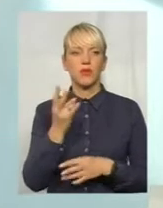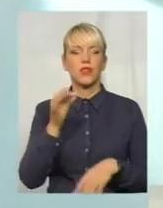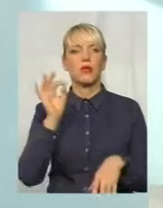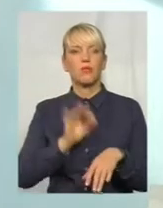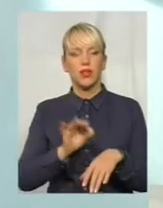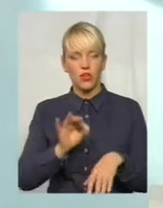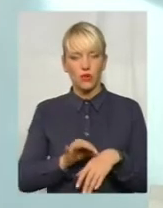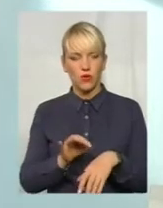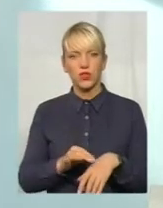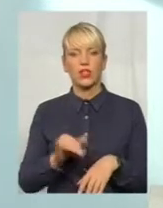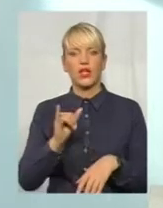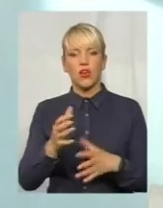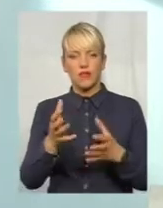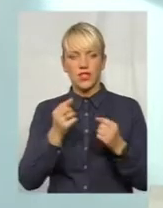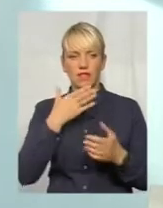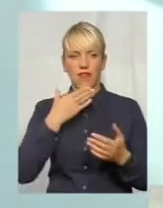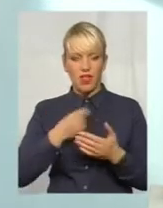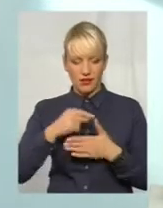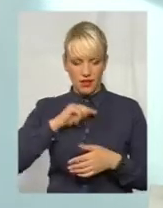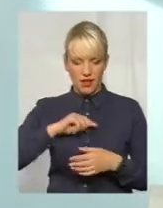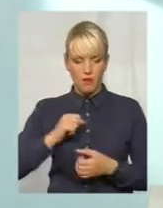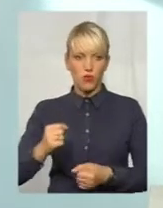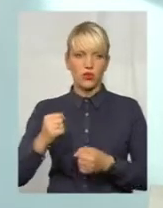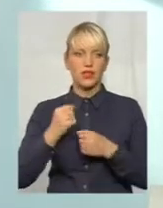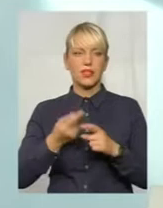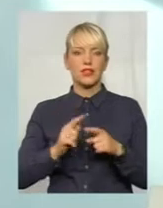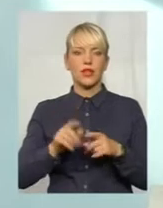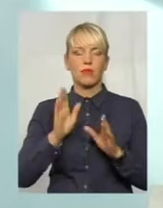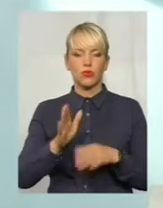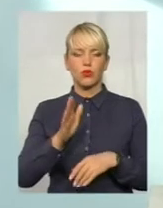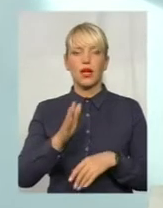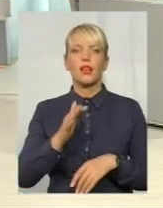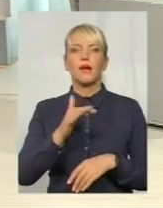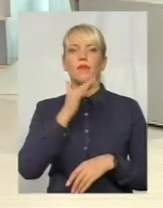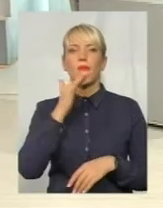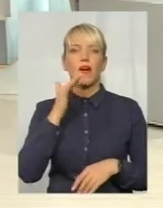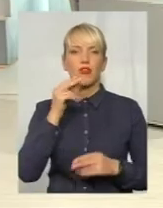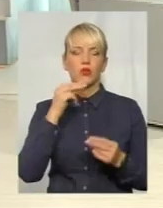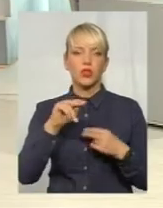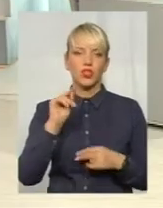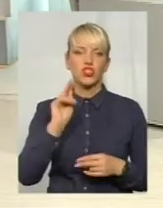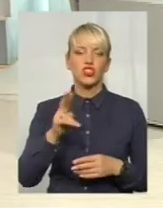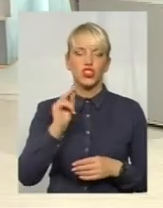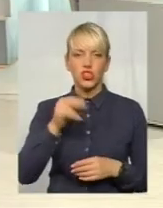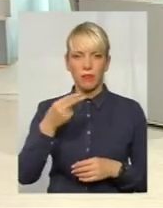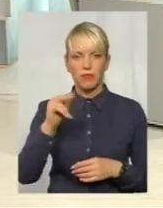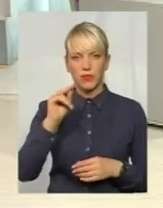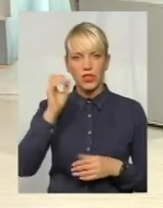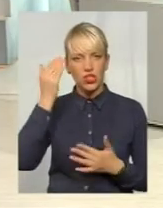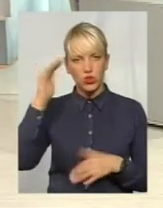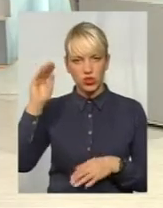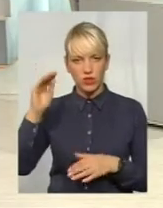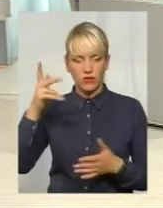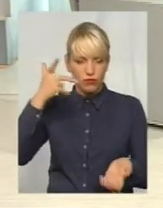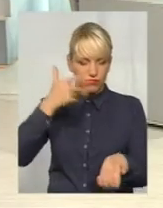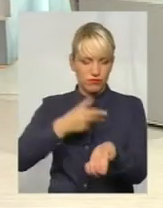отримати власний імунітет, і це буде набагато краще, ніж вводити інородний чинник в організм дитини, викликати імунітет штучним